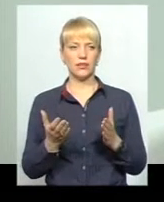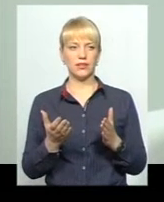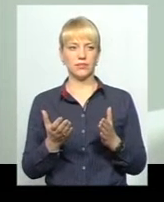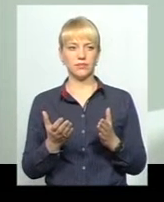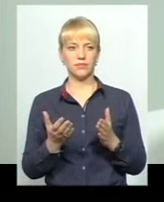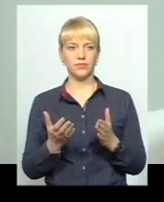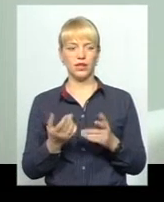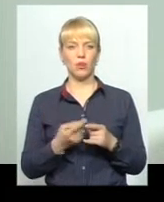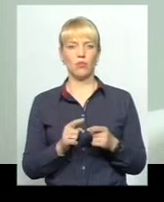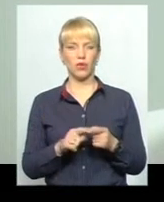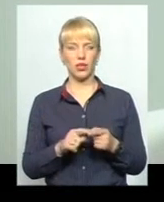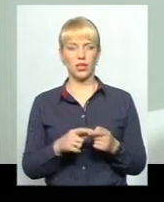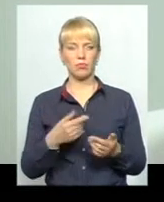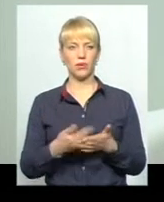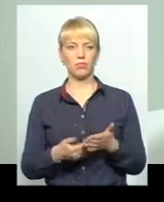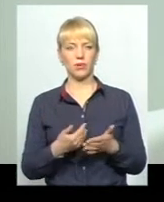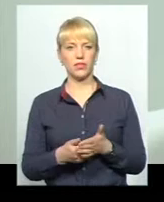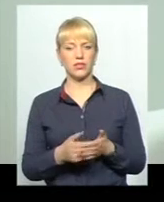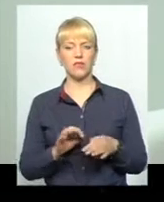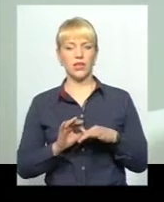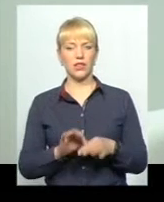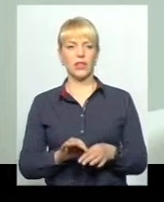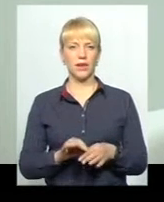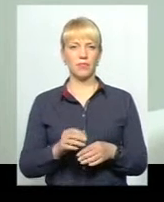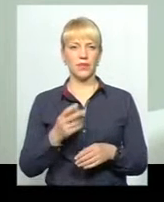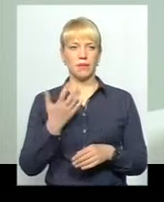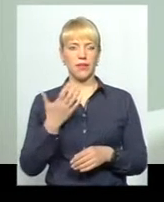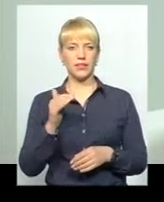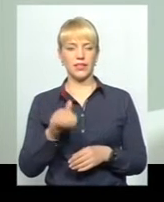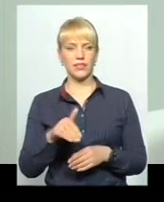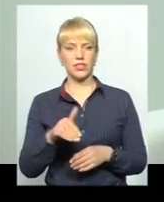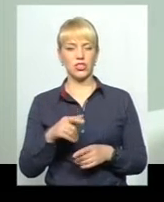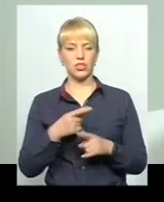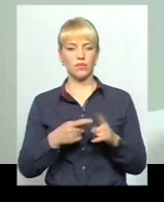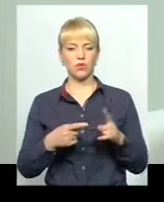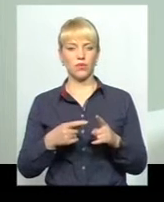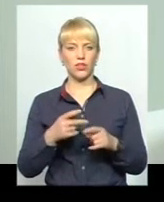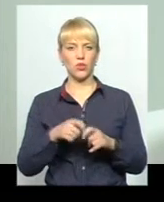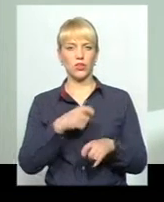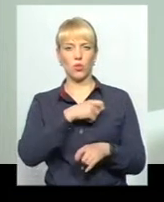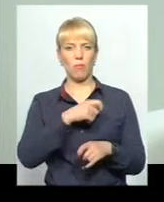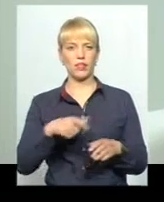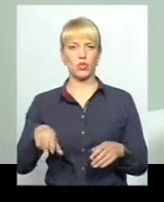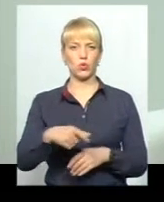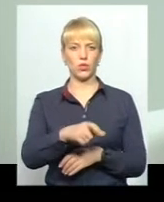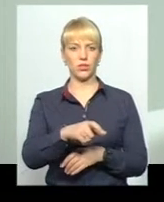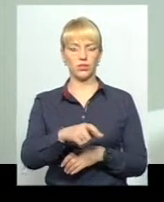до них приблизно веде понад 5 тисяч з половиною кілометрів доріг.